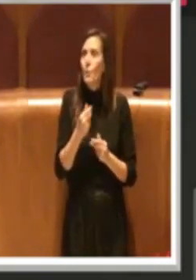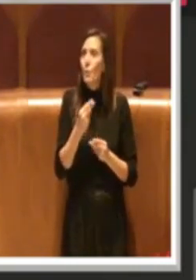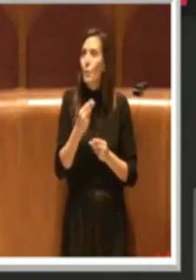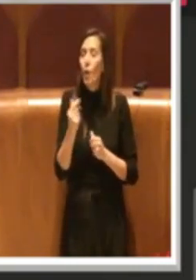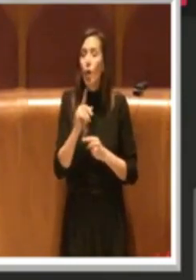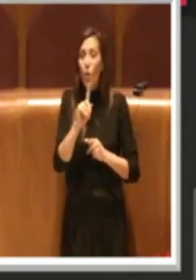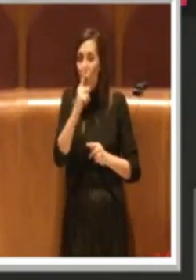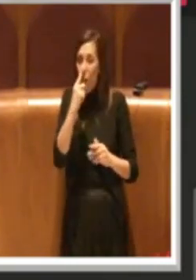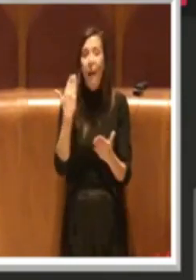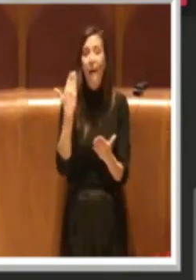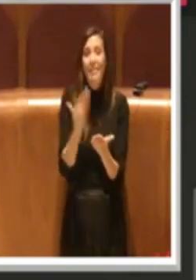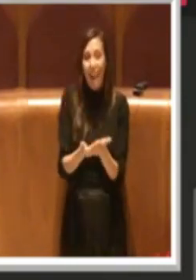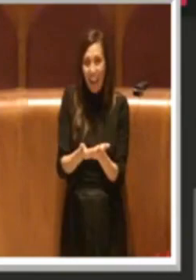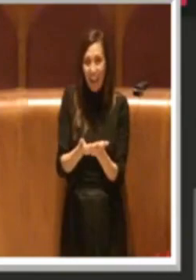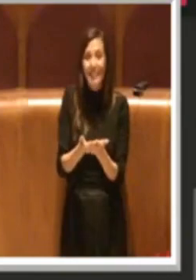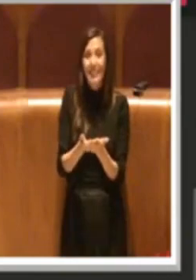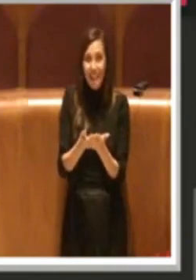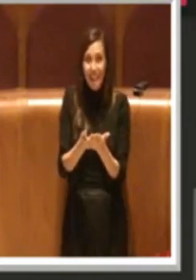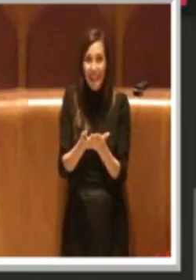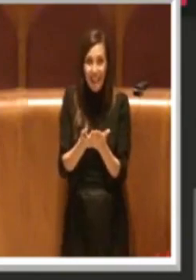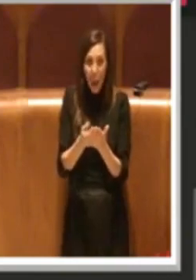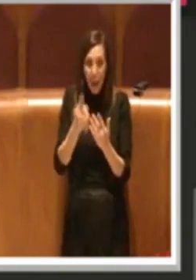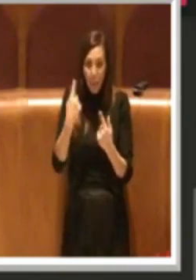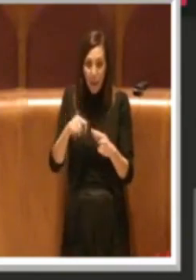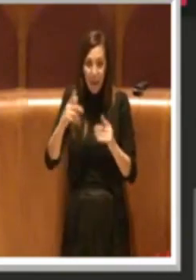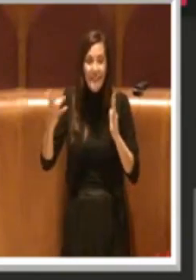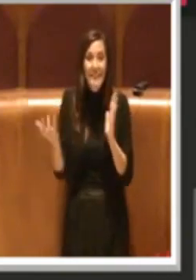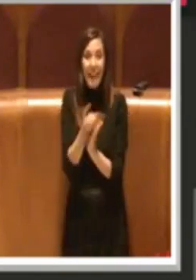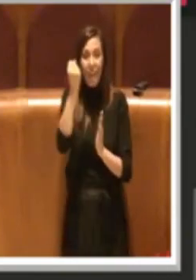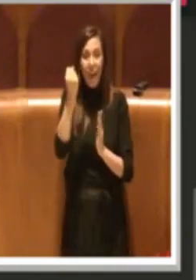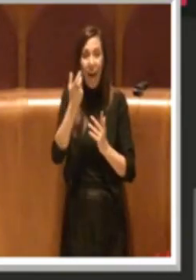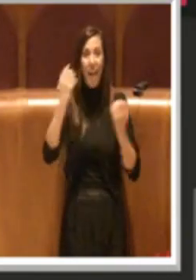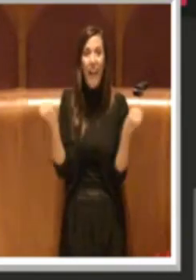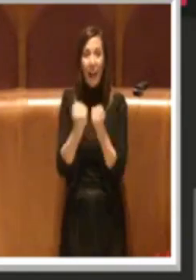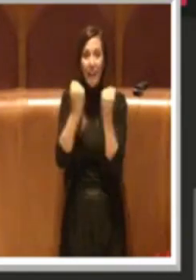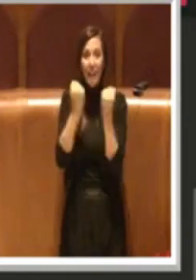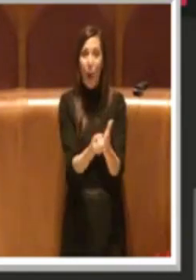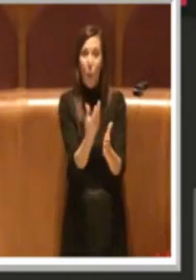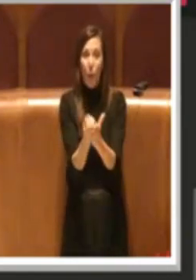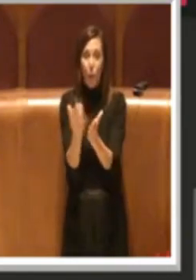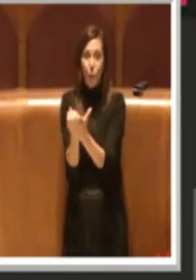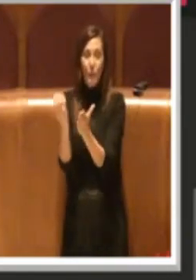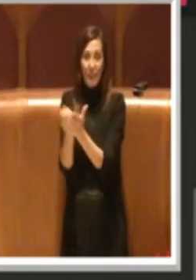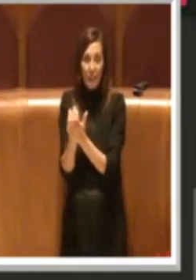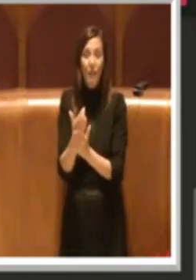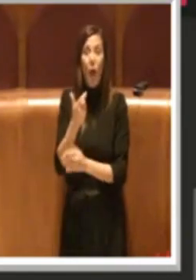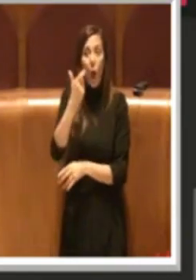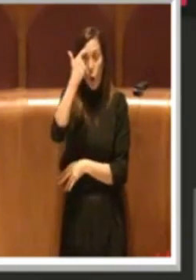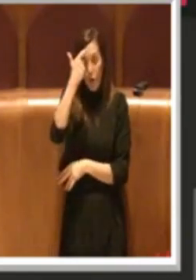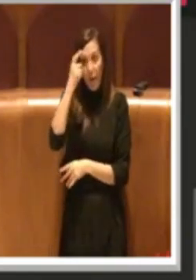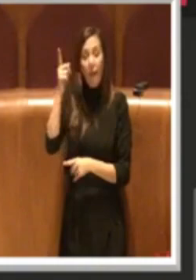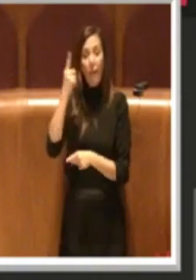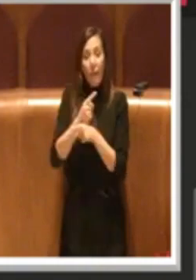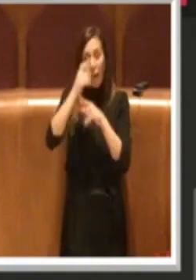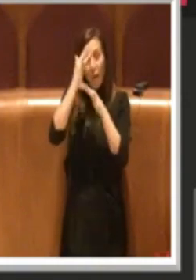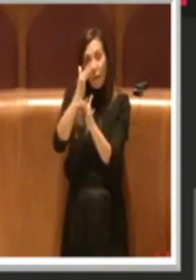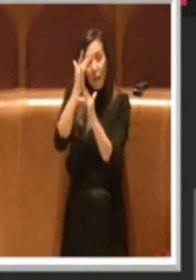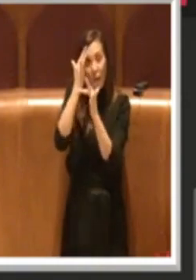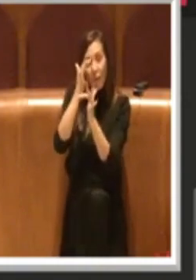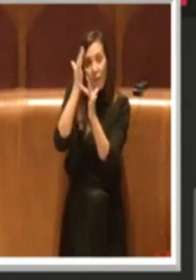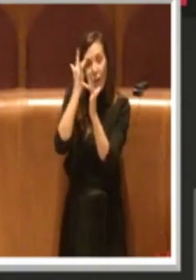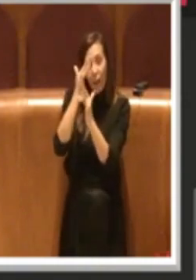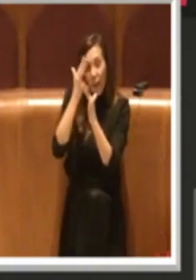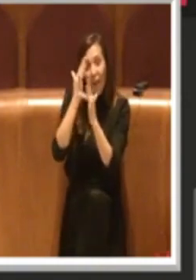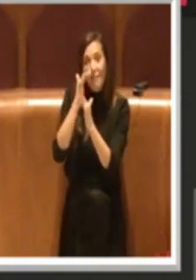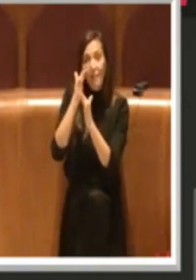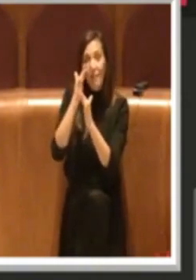al fine ancora di salvare le attività produttive, quindi sicuramente forse il governo dovrà riflettere su quanto già fatto da Roma